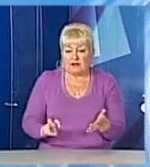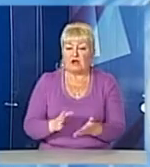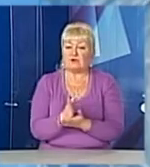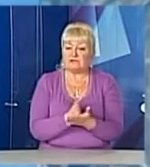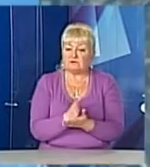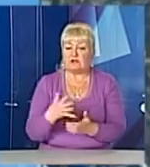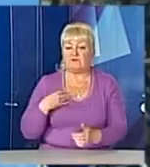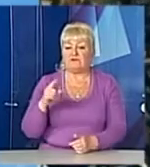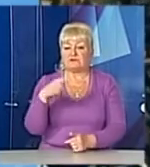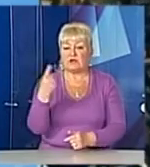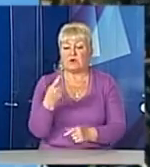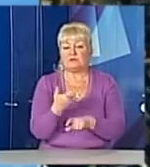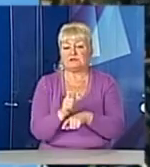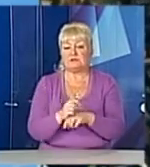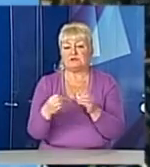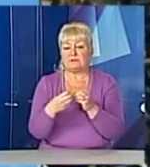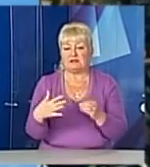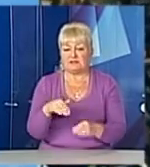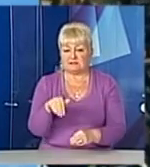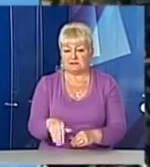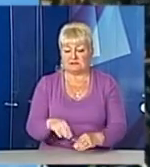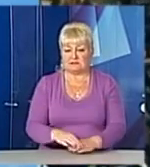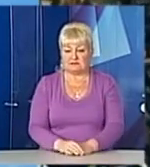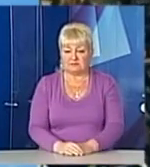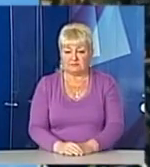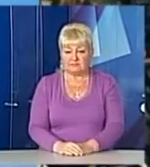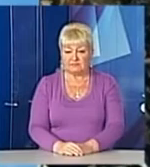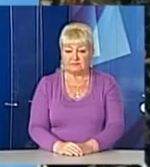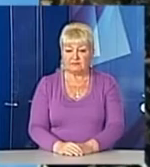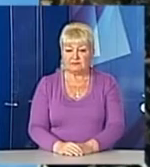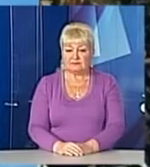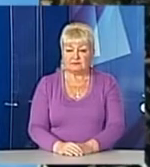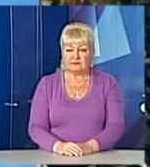Львівській області, більше 15 тисяч. Олена Данило, Олег Цюк, Новини.